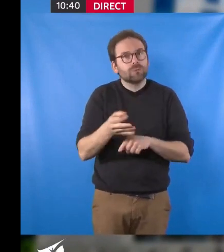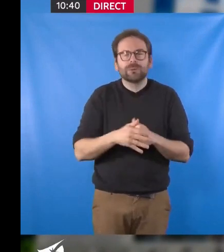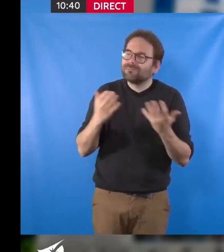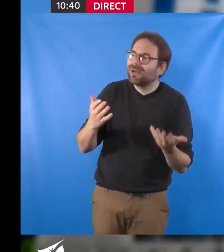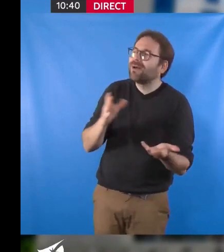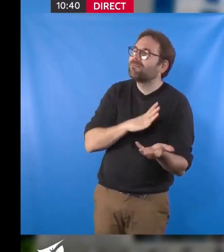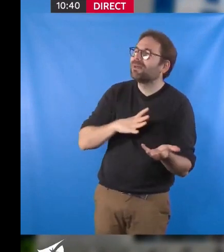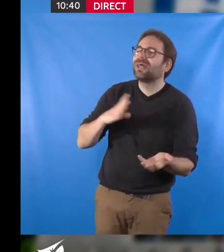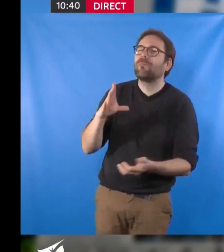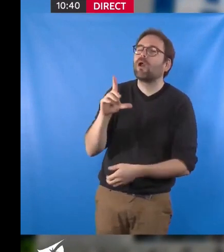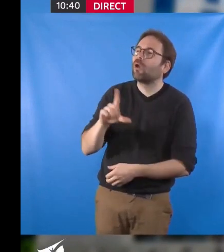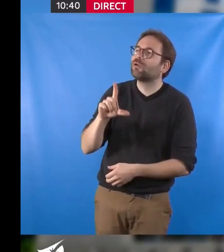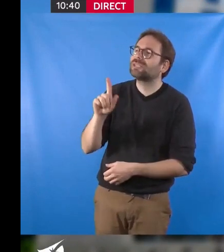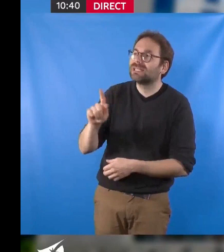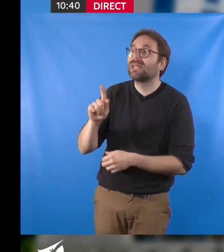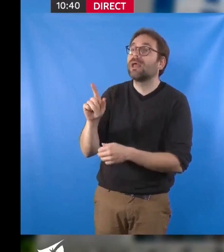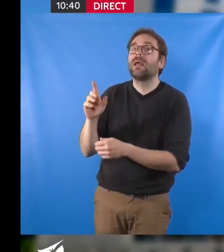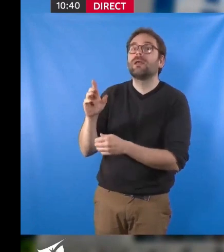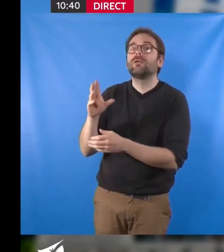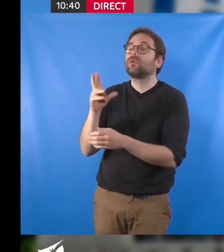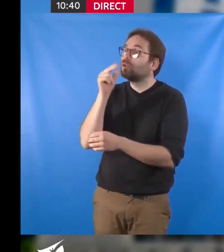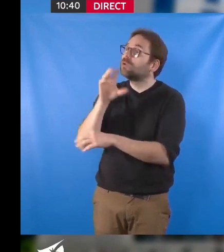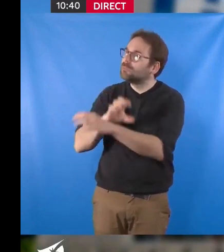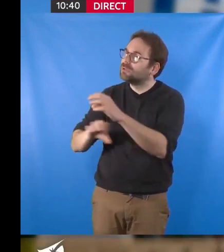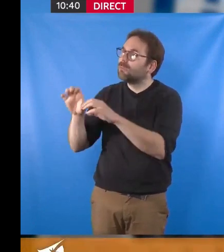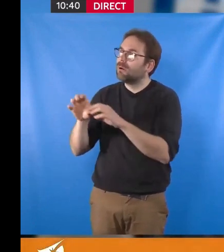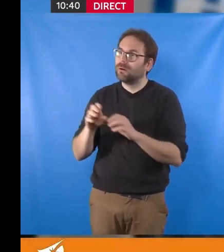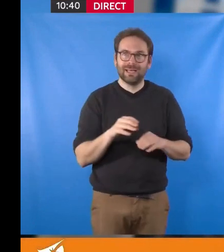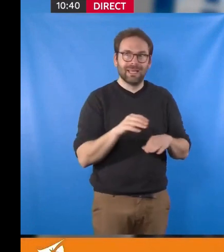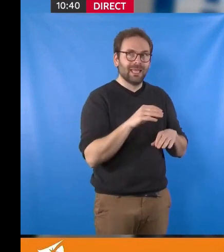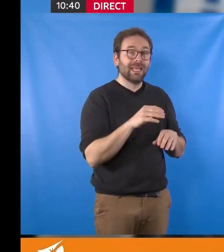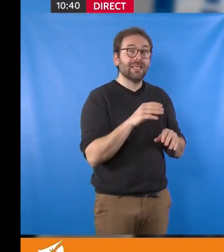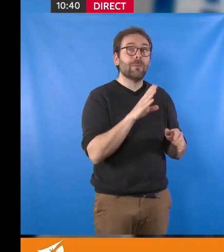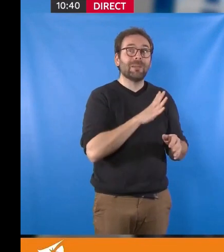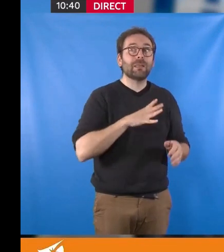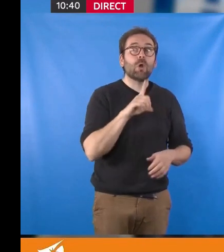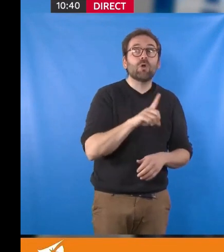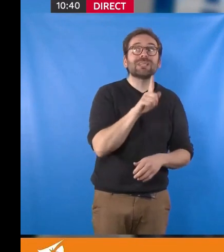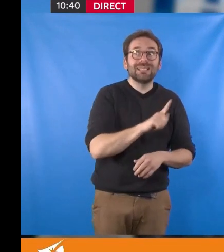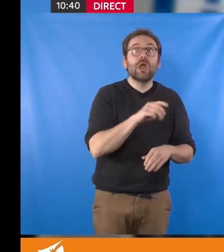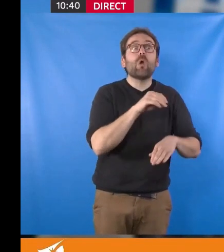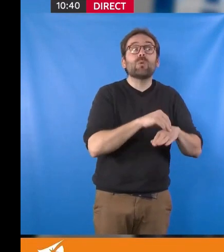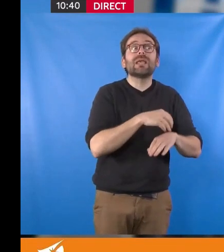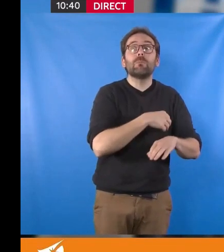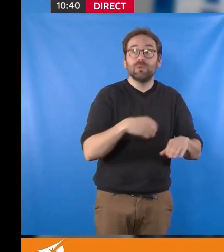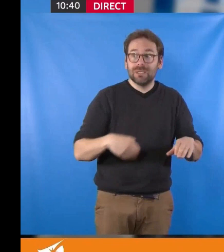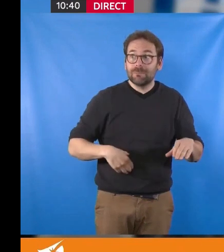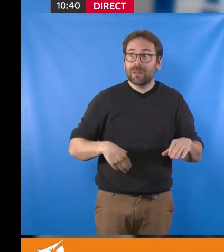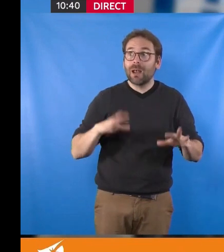Métropole à parler avec Madame Laurence Garnier du Conseil municipal. Pour rappel, vous n'aviez par exemple